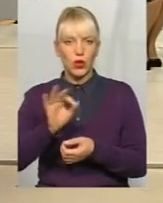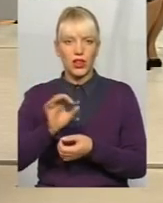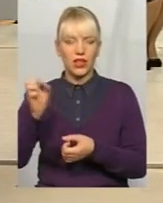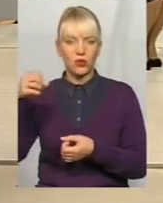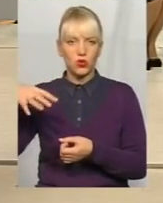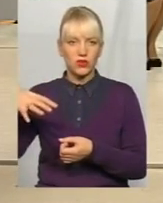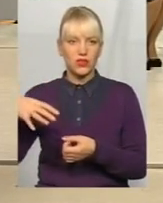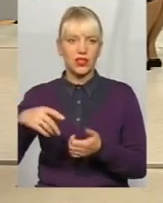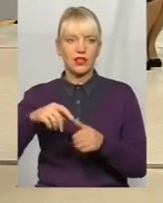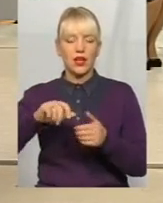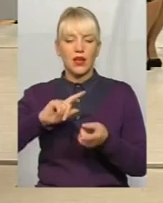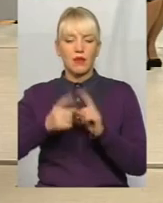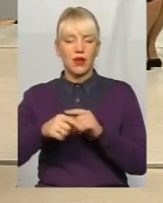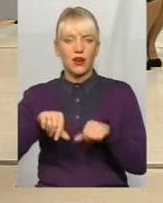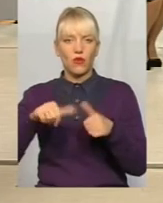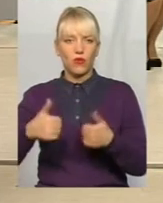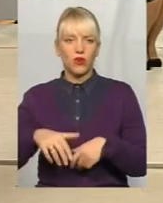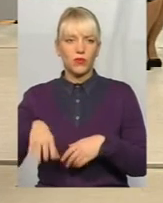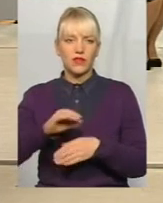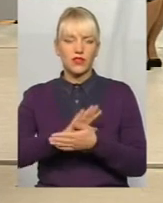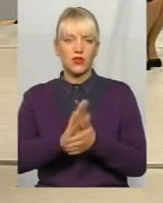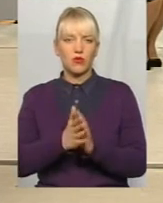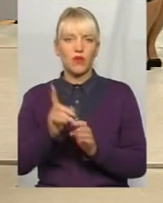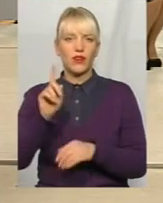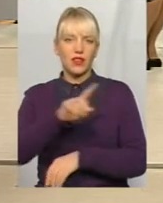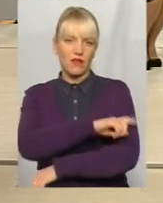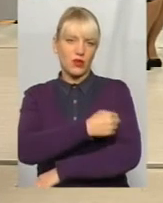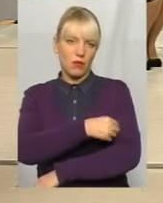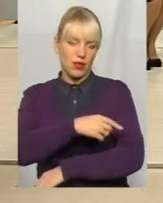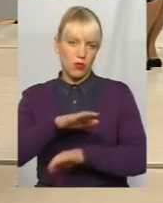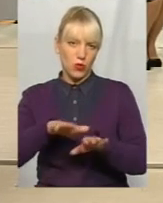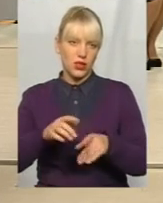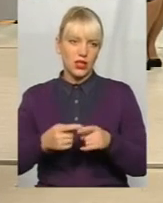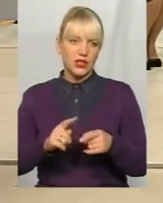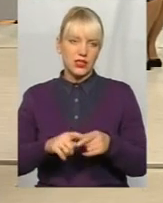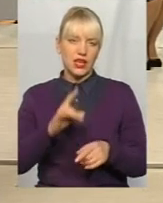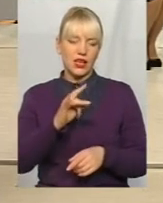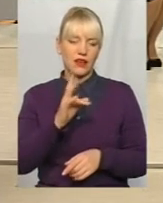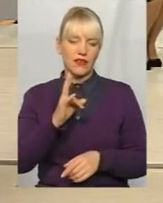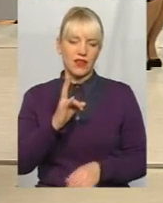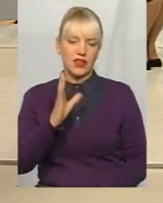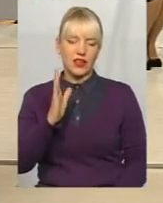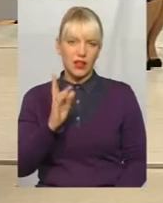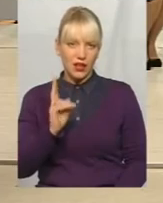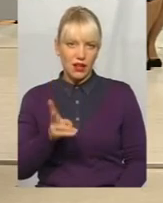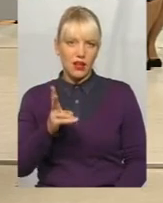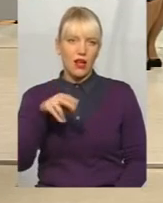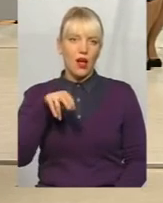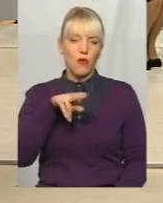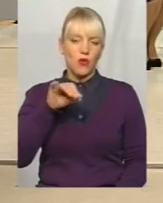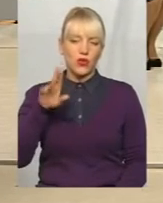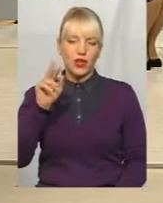освітлення, переоформлення, ну всі умови і навіть медпункт. Це стосується ВВК «Поділля-2». І на комунальному невеликі ринки.